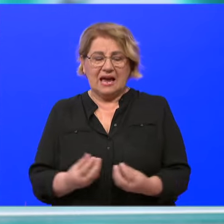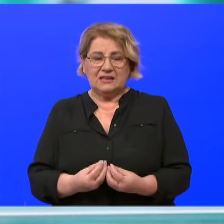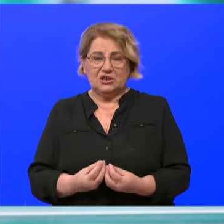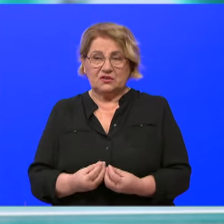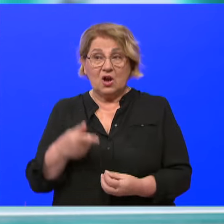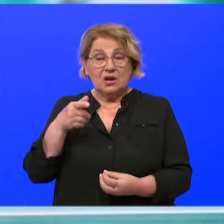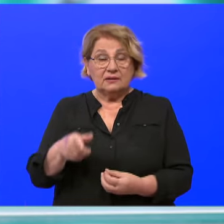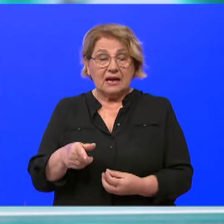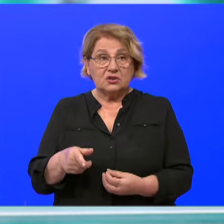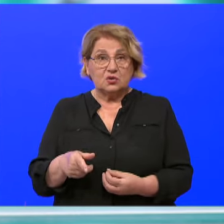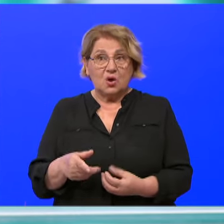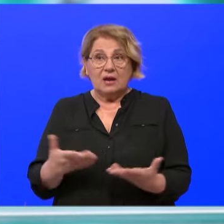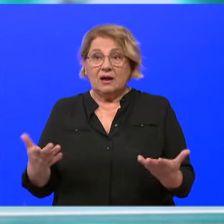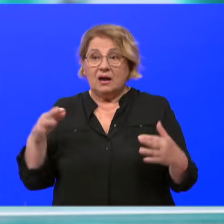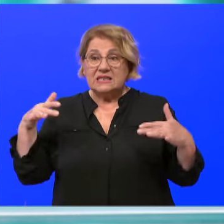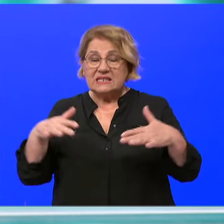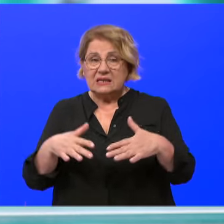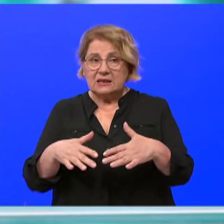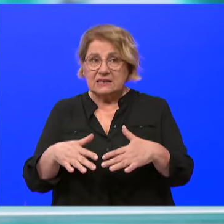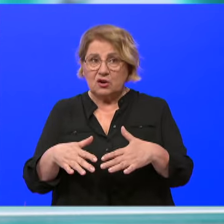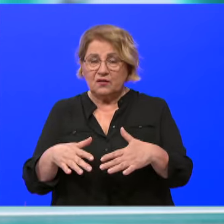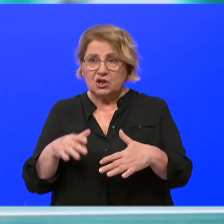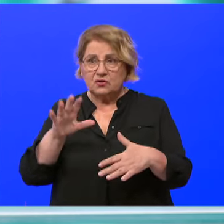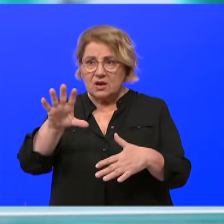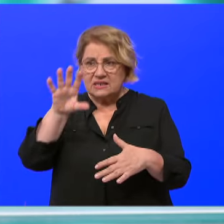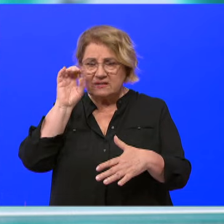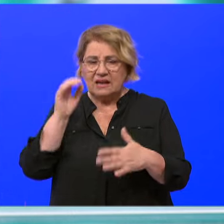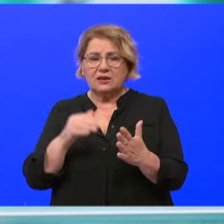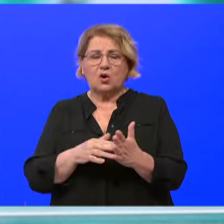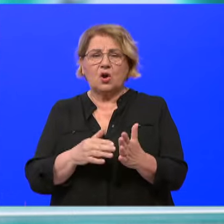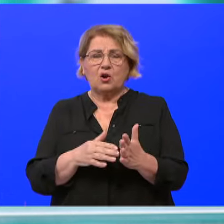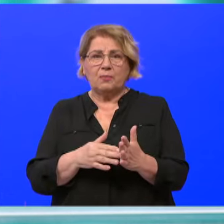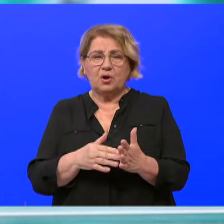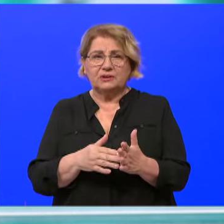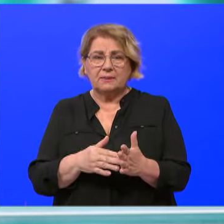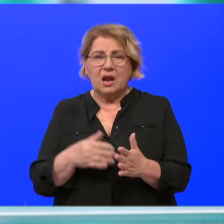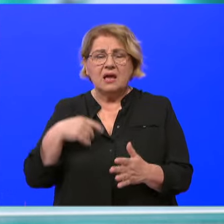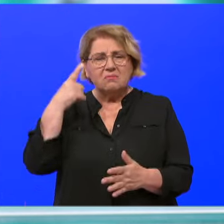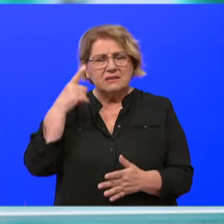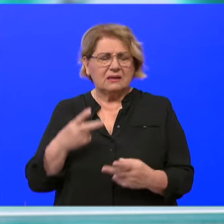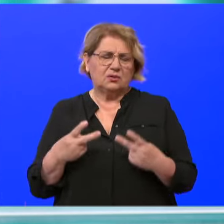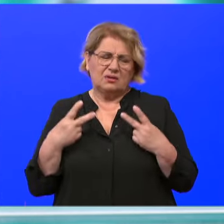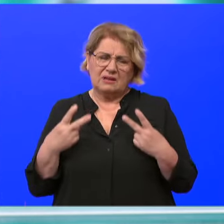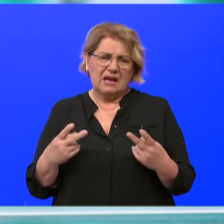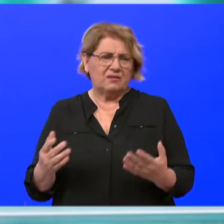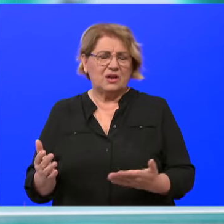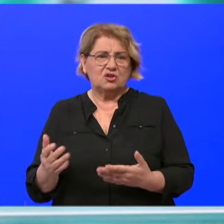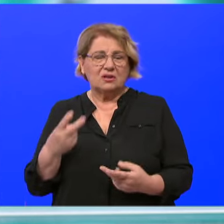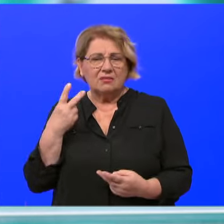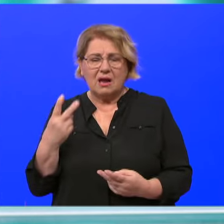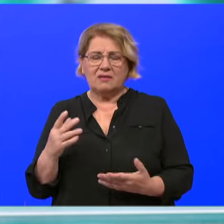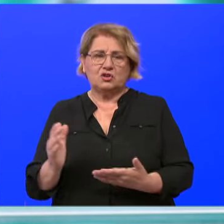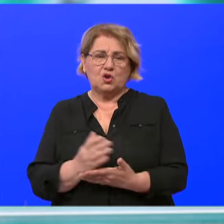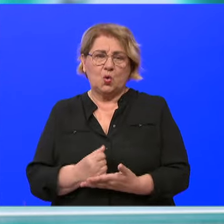probudili ljubav toga stanovništva i da svi dišemo kao jedan. Ja mislim da je to najveći uspjeh naš.